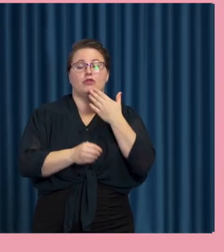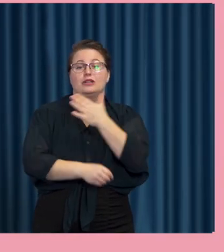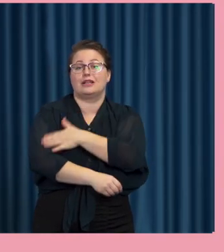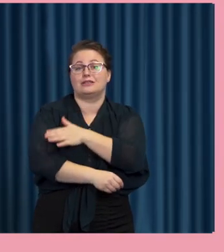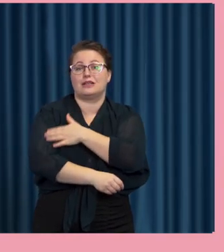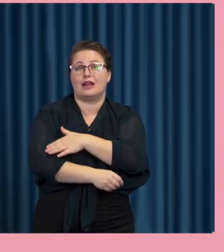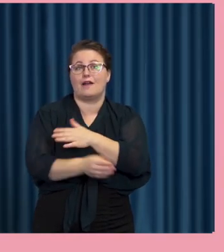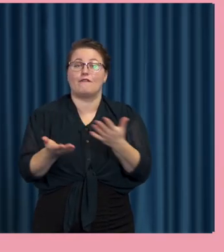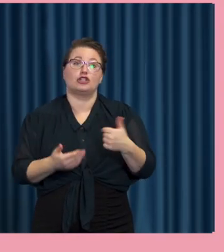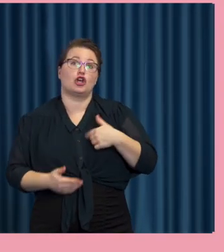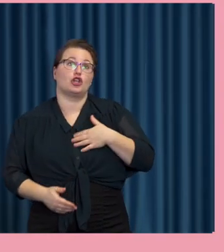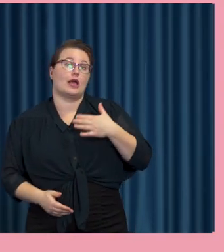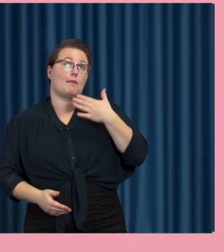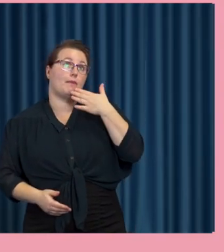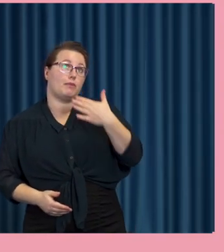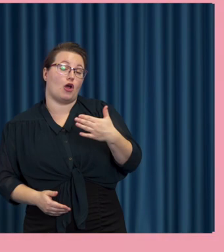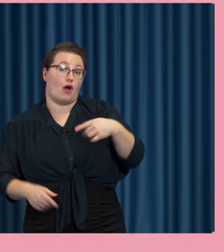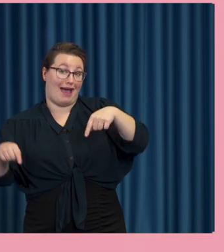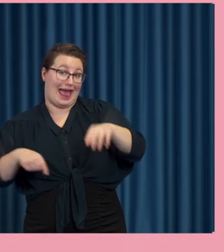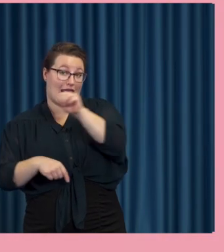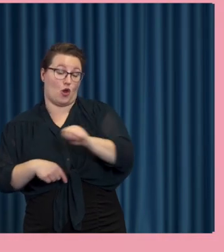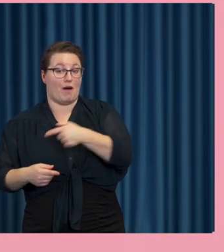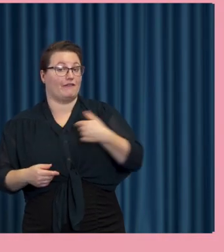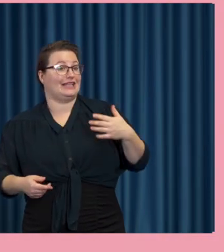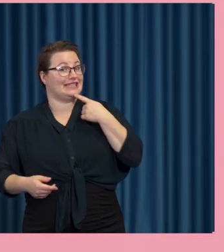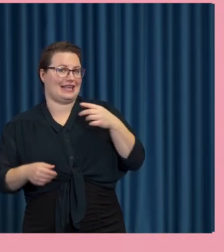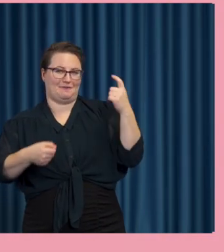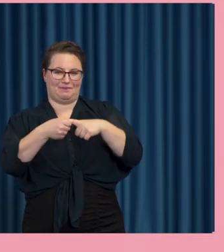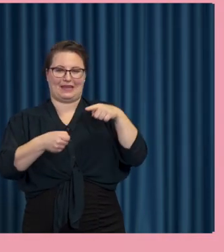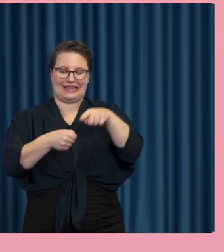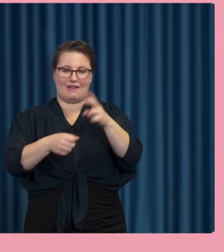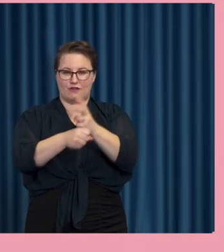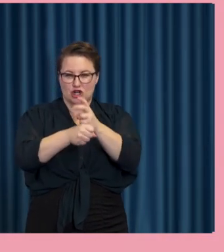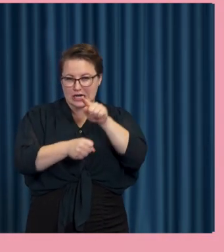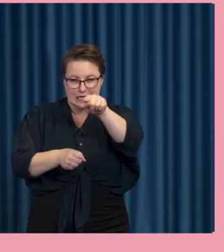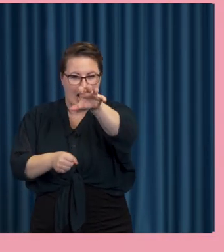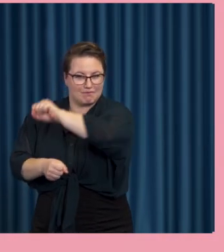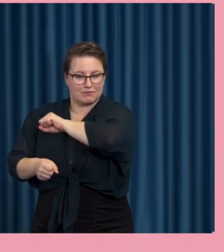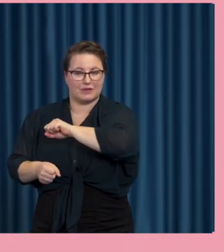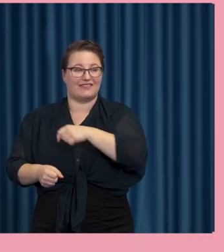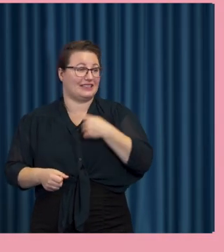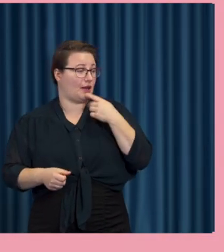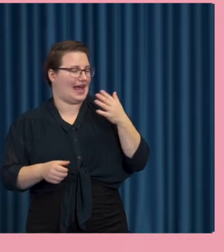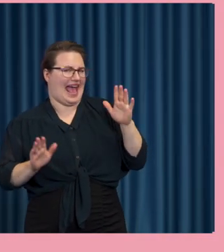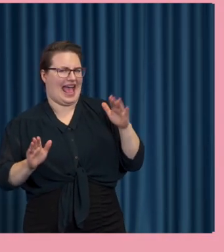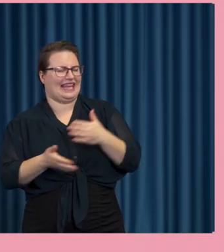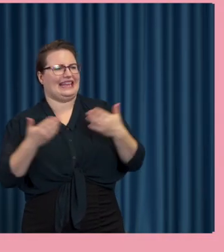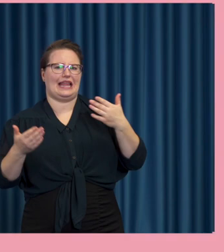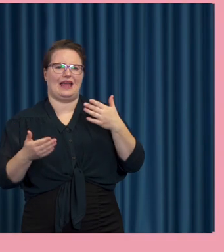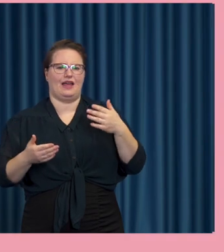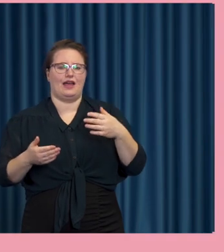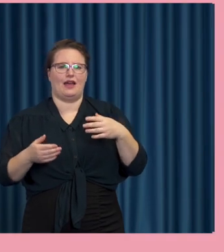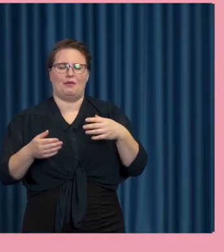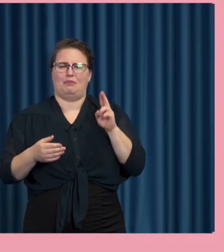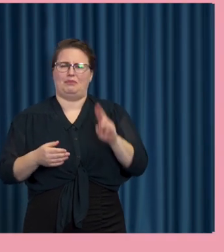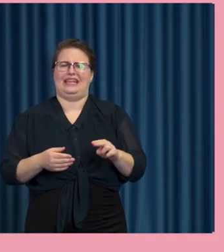gillar i, vad kan man säga, Europas svar på det här racet är ju att i Europa säger vi, ja men det är inte viktigast att kanske ha det vassaste kniven utan det har